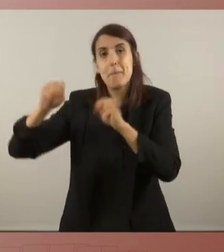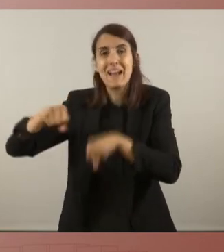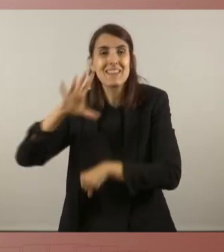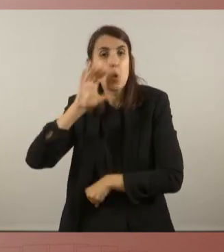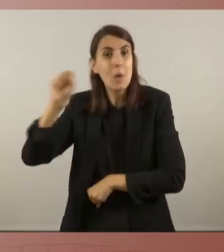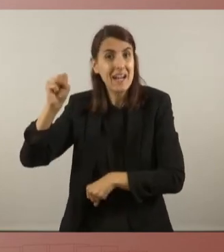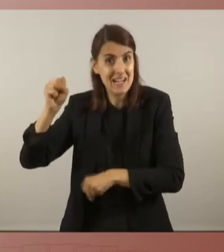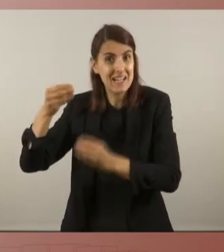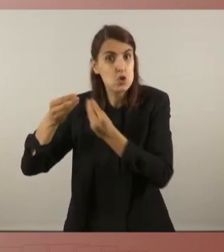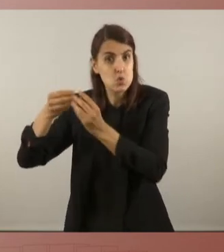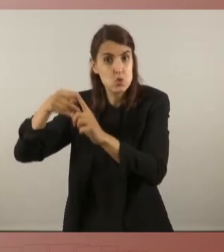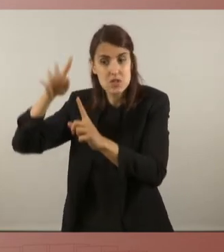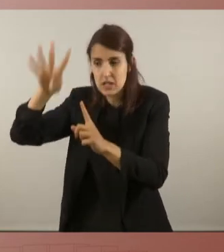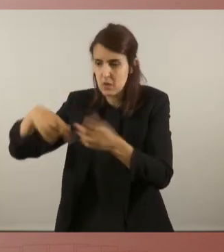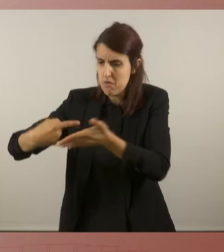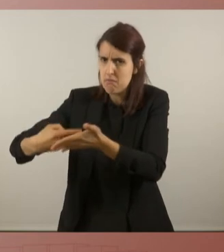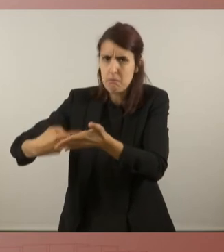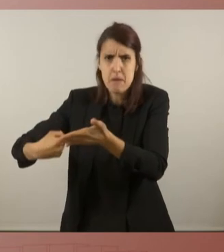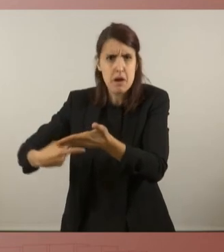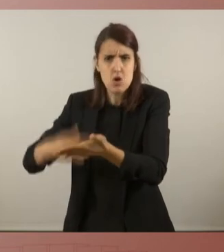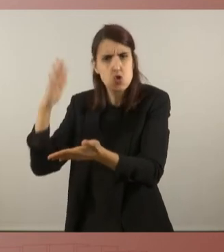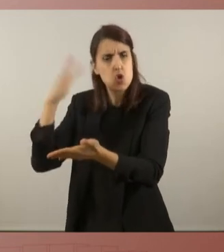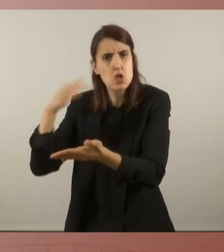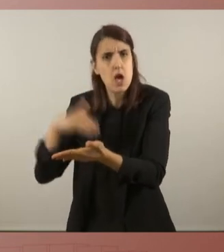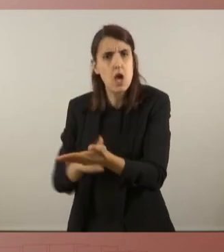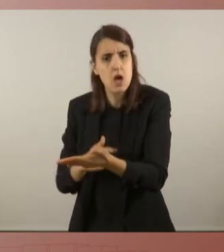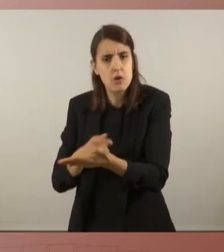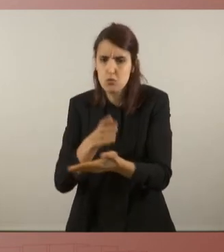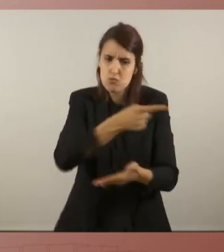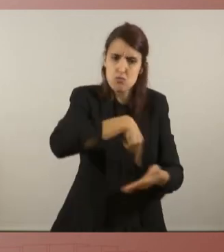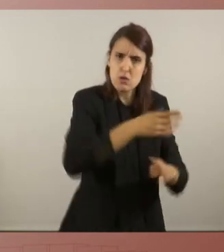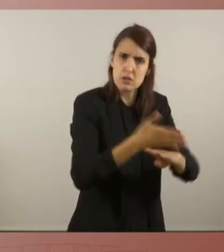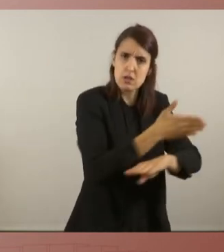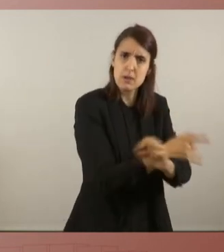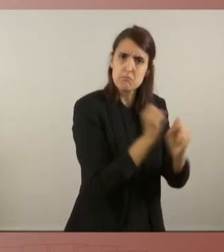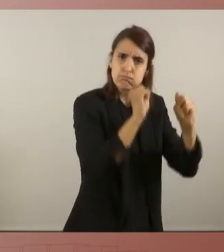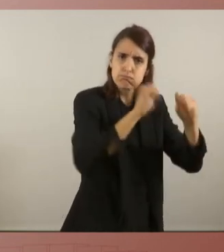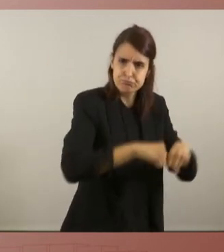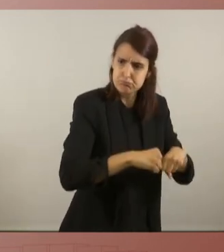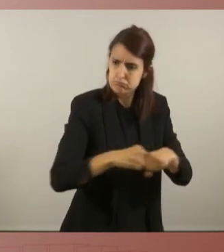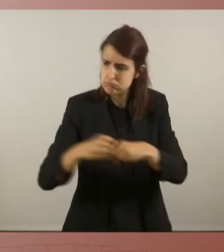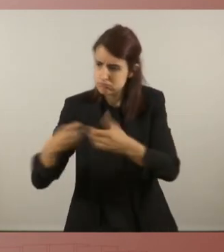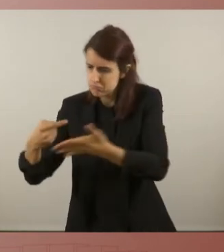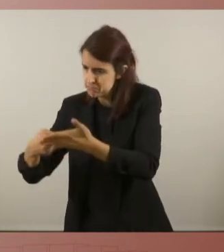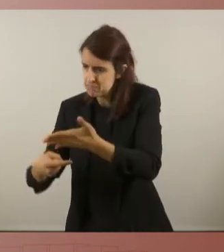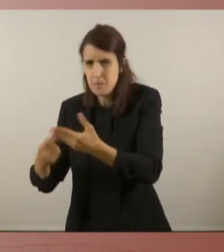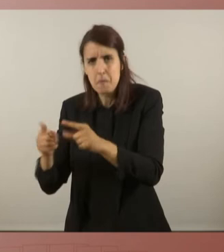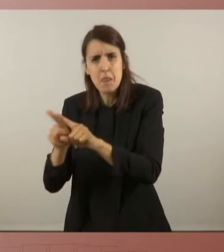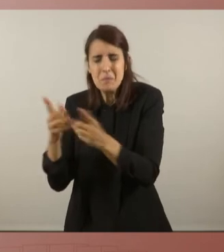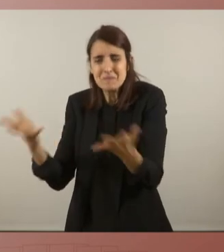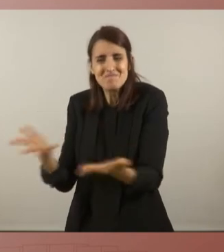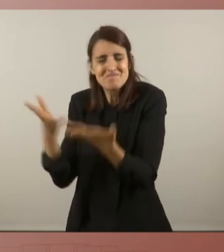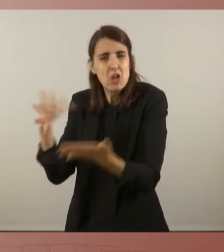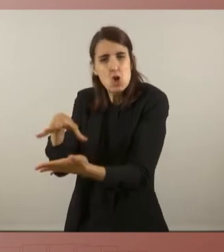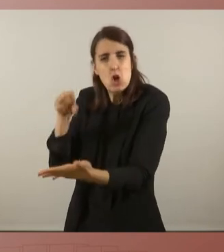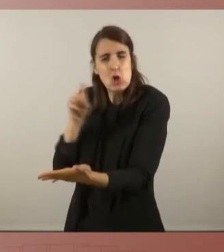Junts per Catalunya, o que no hi apareixen en els termes en què ho hem acordat, queden en un terreny més ambigu, més indeterminat.